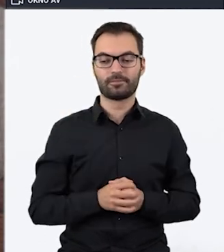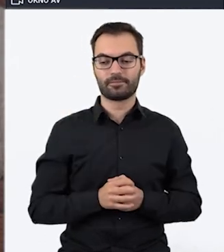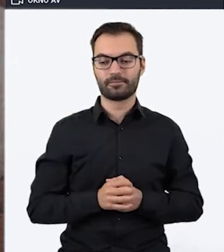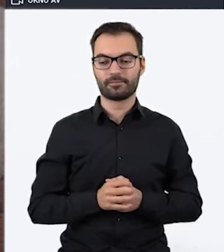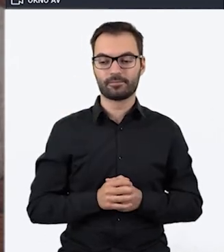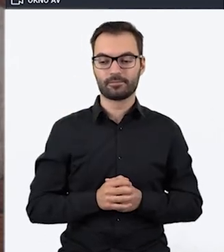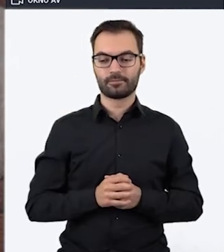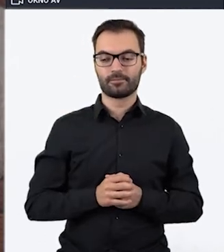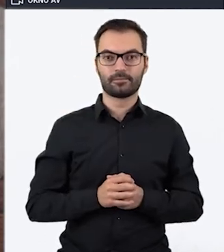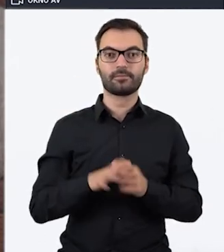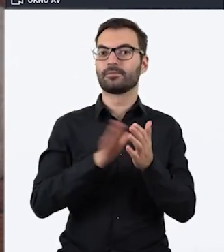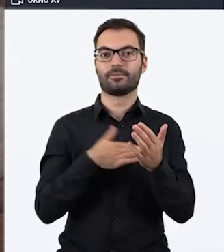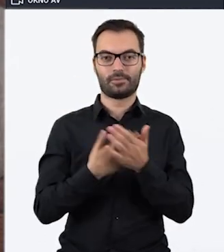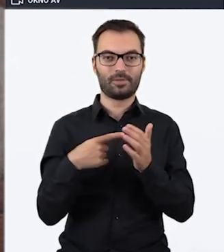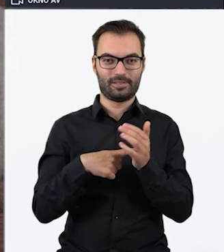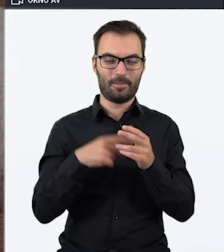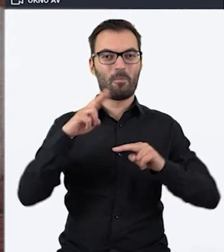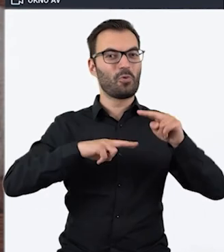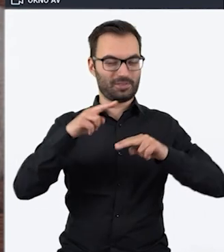i na przykładzie właśnie tych puzli.